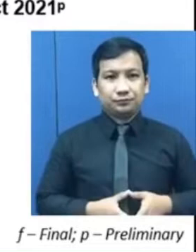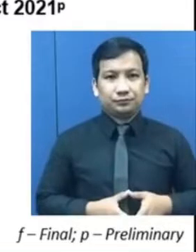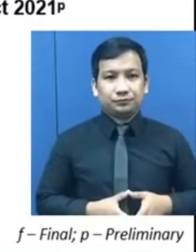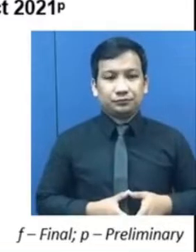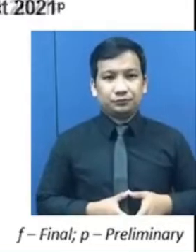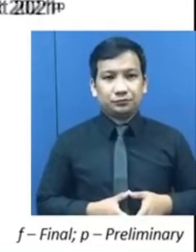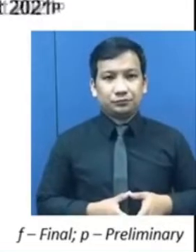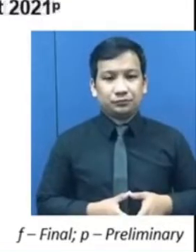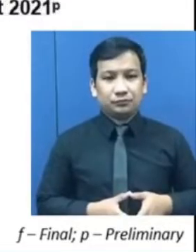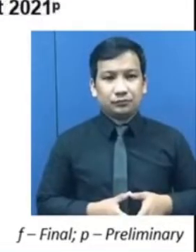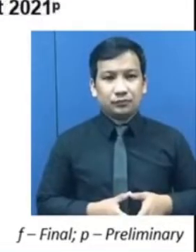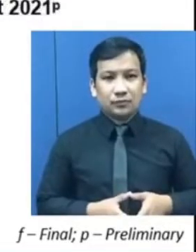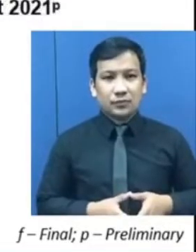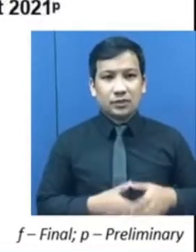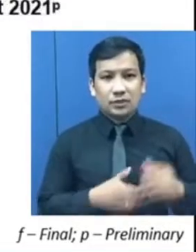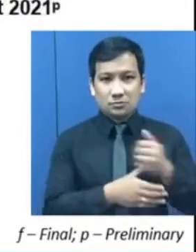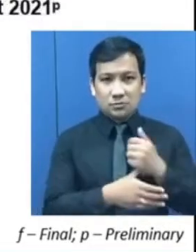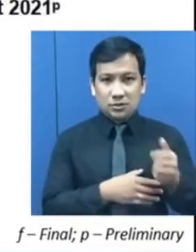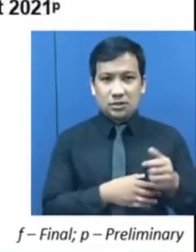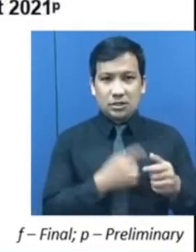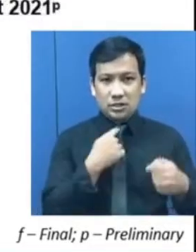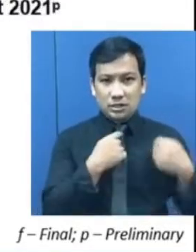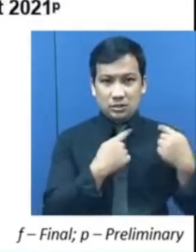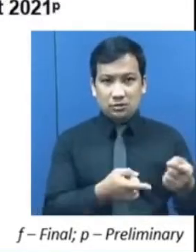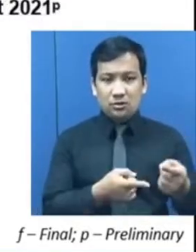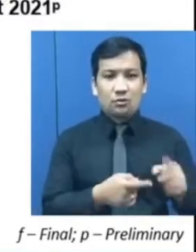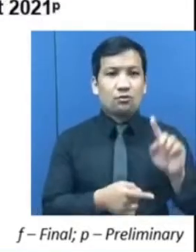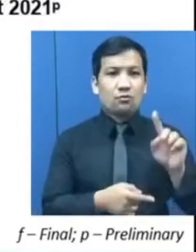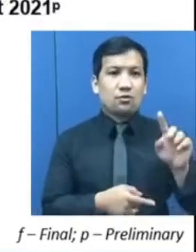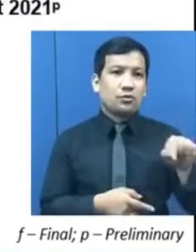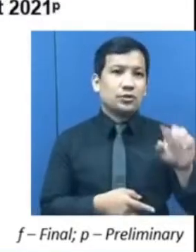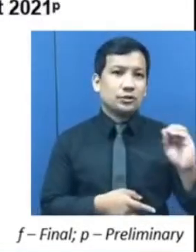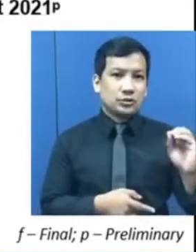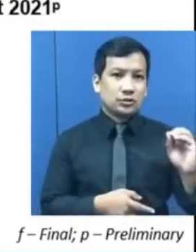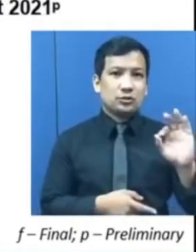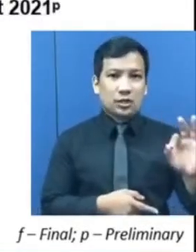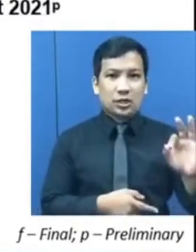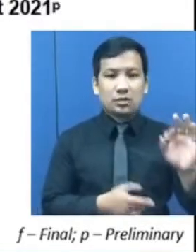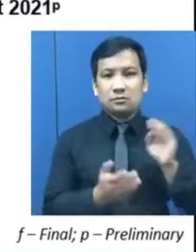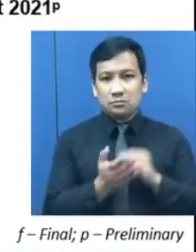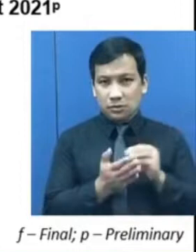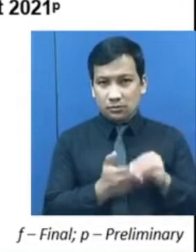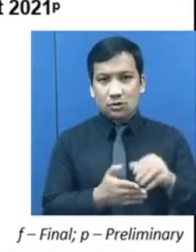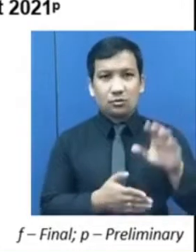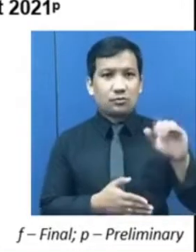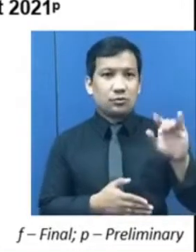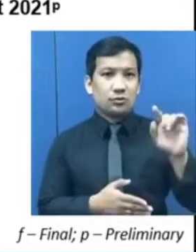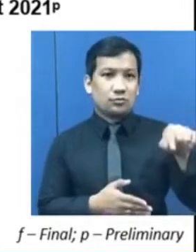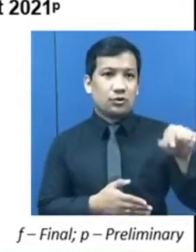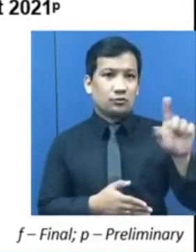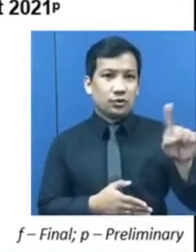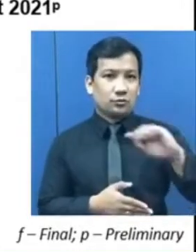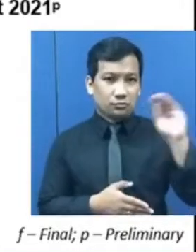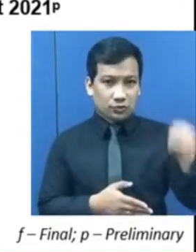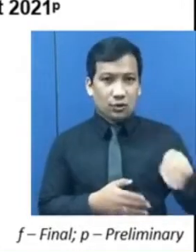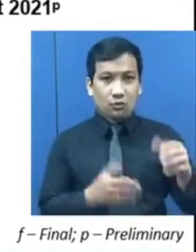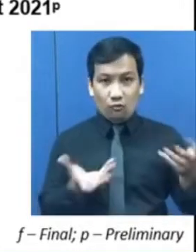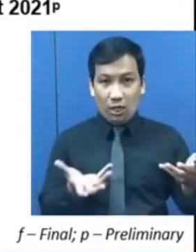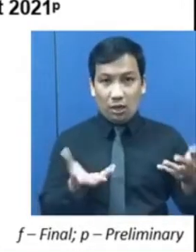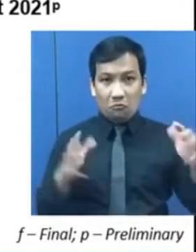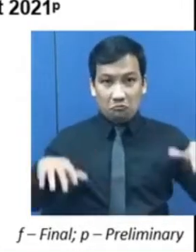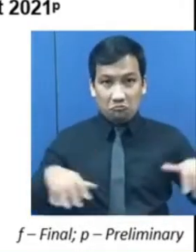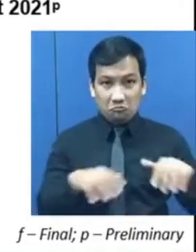Sa kabilang banda, 1.09 million o 15.1% ang walang trabaho o